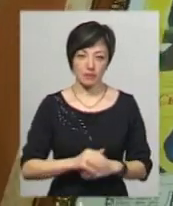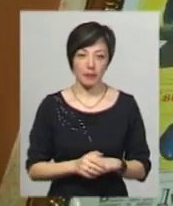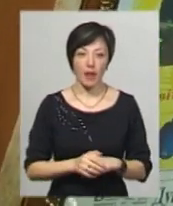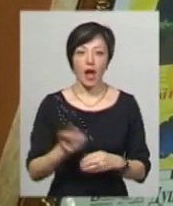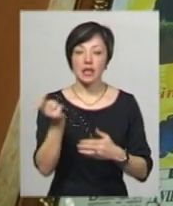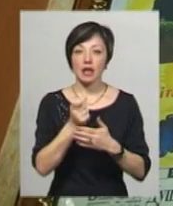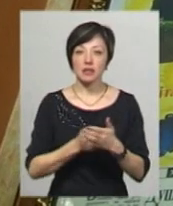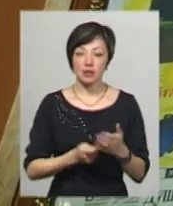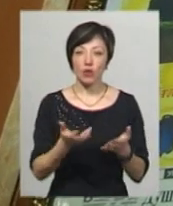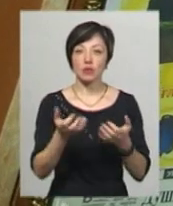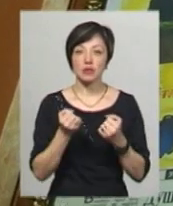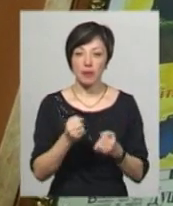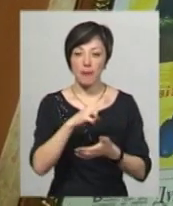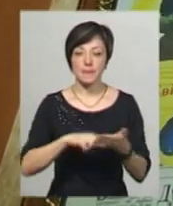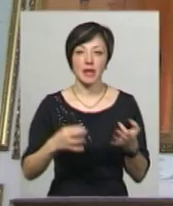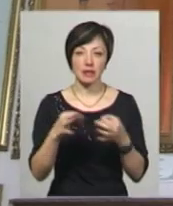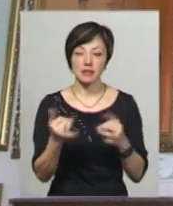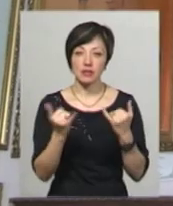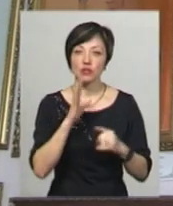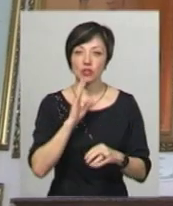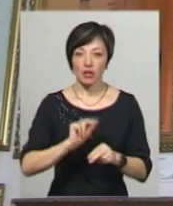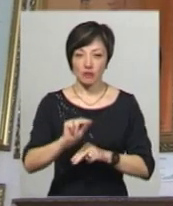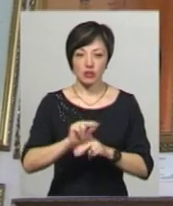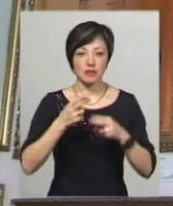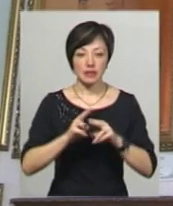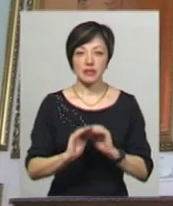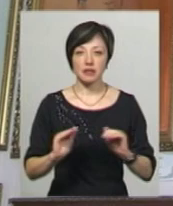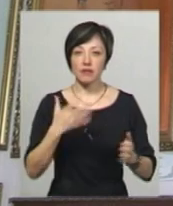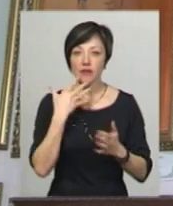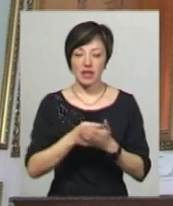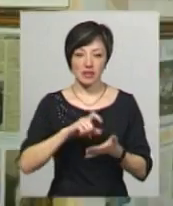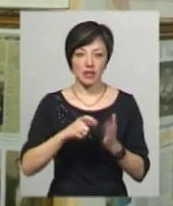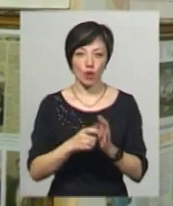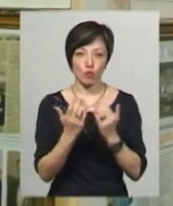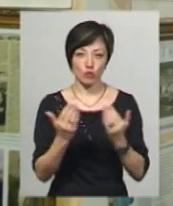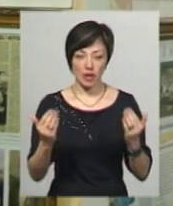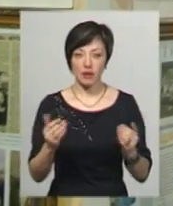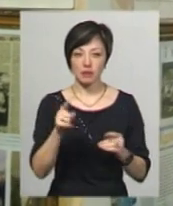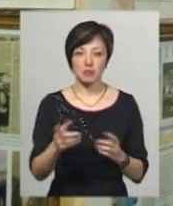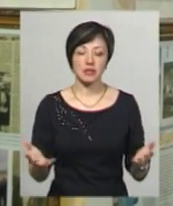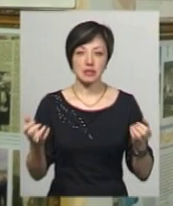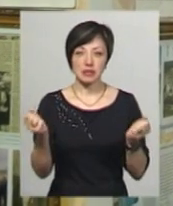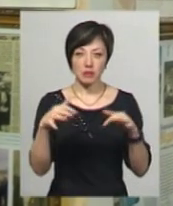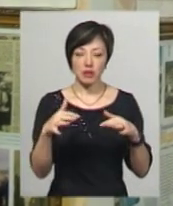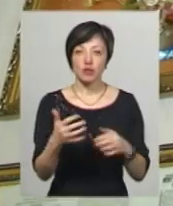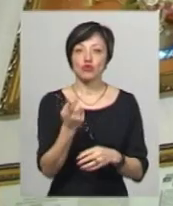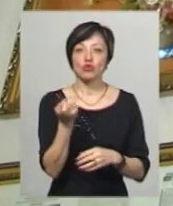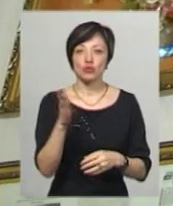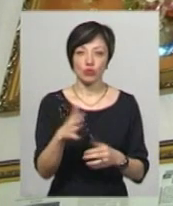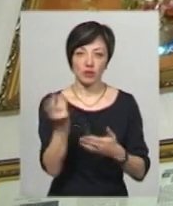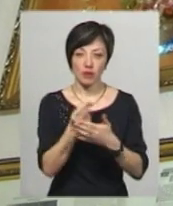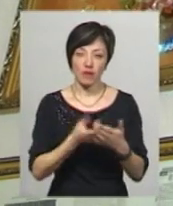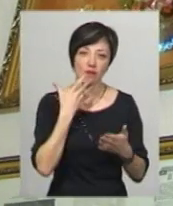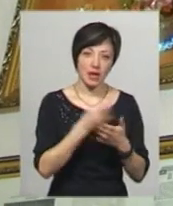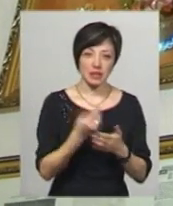На картини Світлана отримала патент. Зараз жінка навчає техніці дітей у власній квартирі музеї. У ньому зібрані понад 100 експонатів, власні